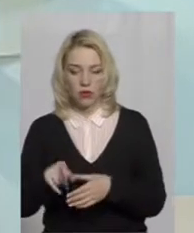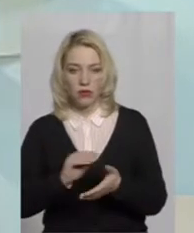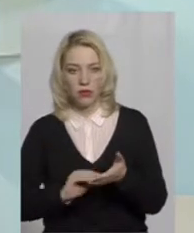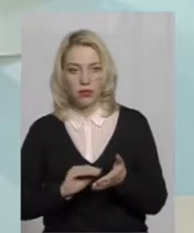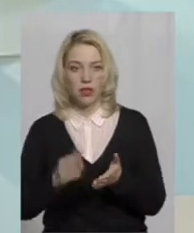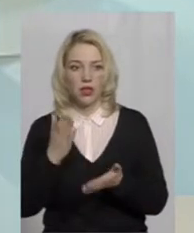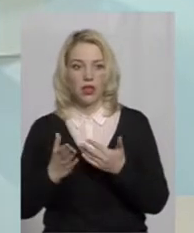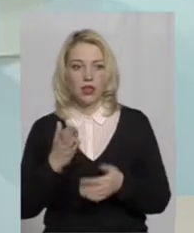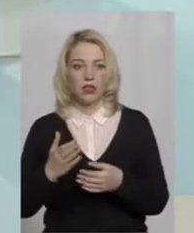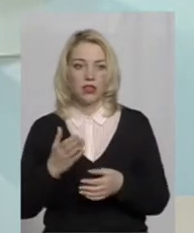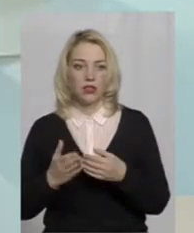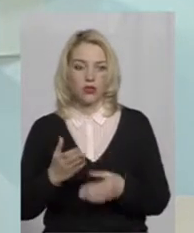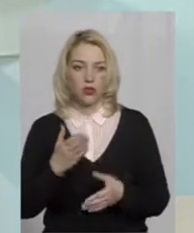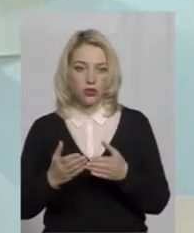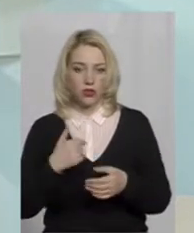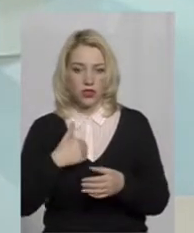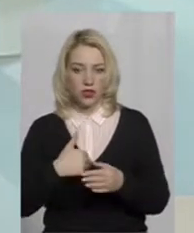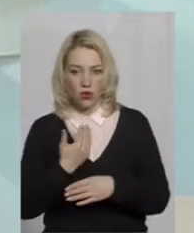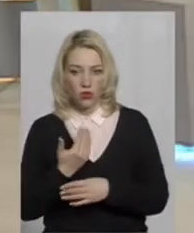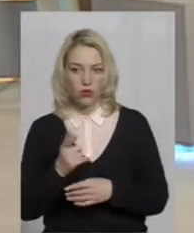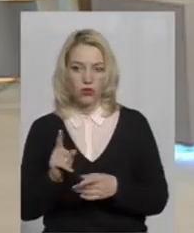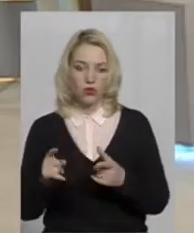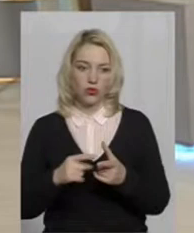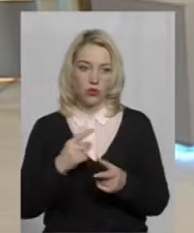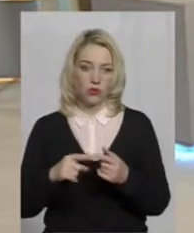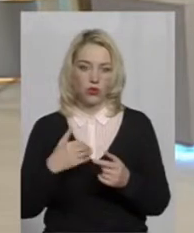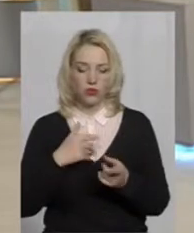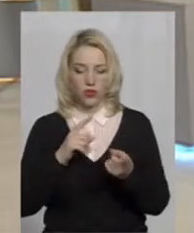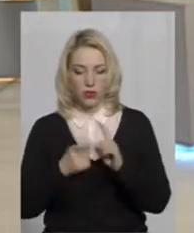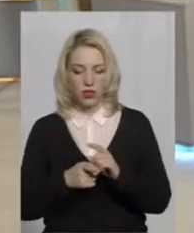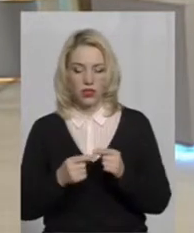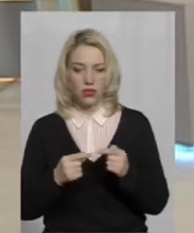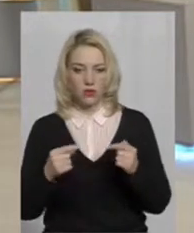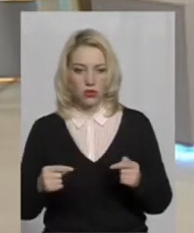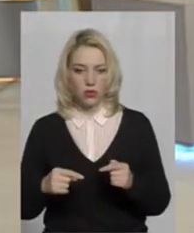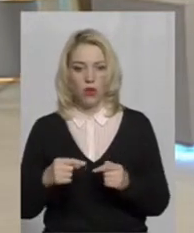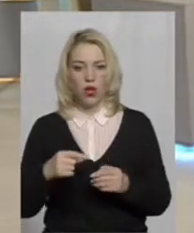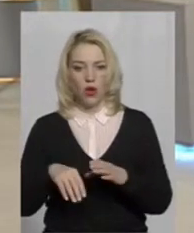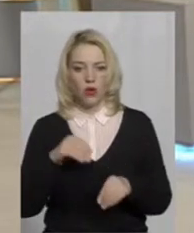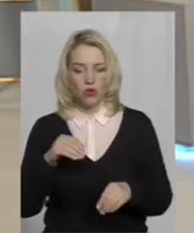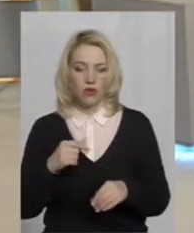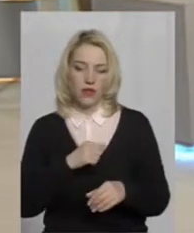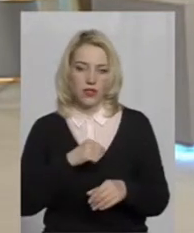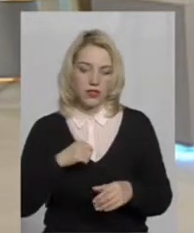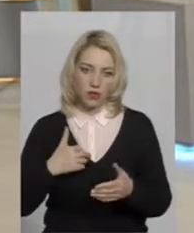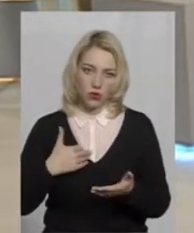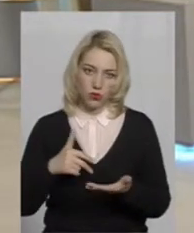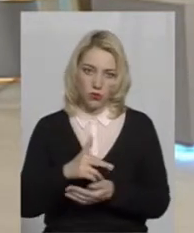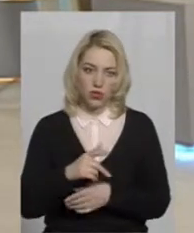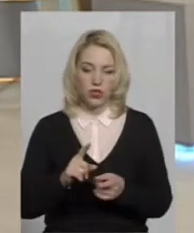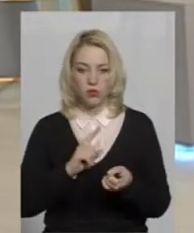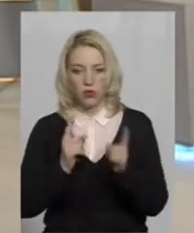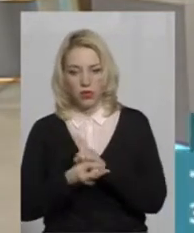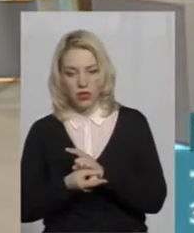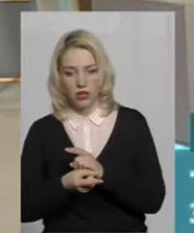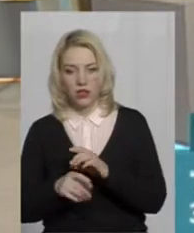або приникне бажання змінити спосіб голосування, і прийти самому на виборчу дільницю, чи поміняти виборчу дільницю, то я